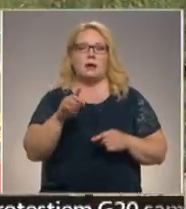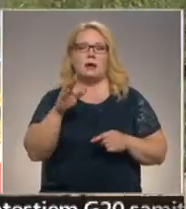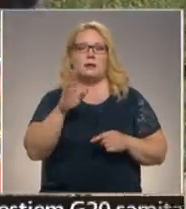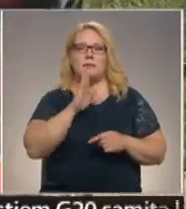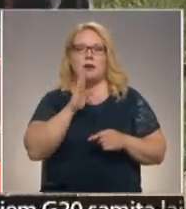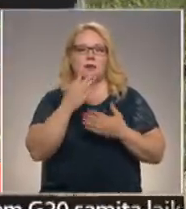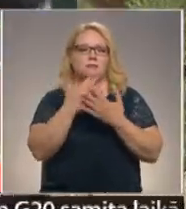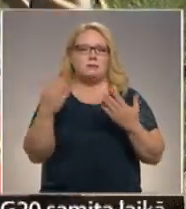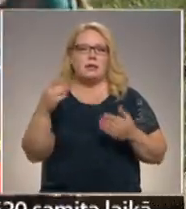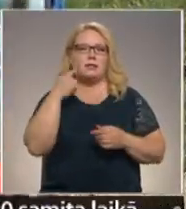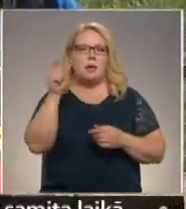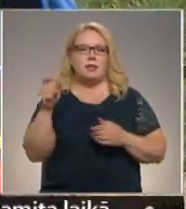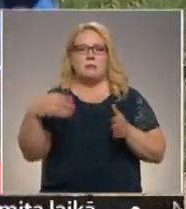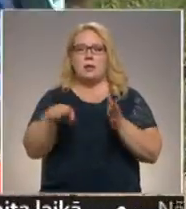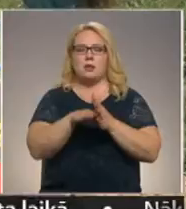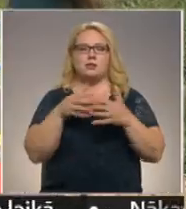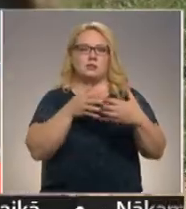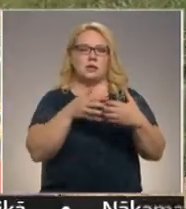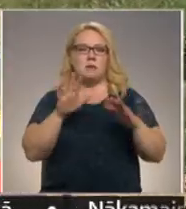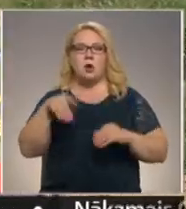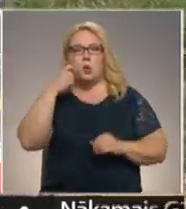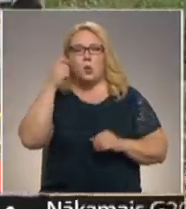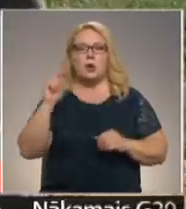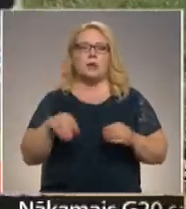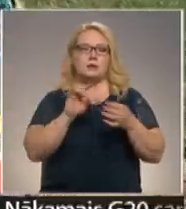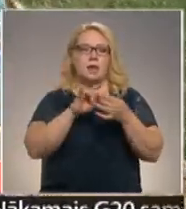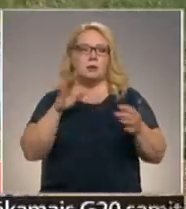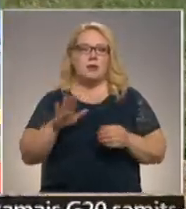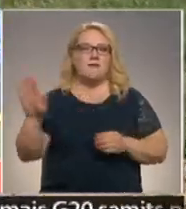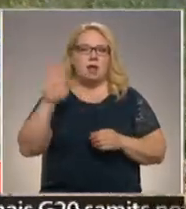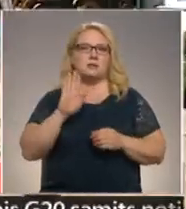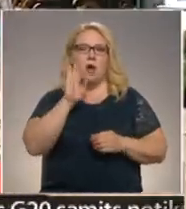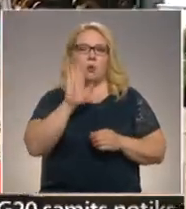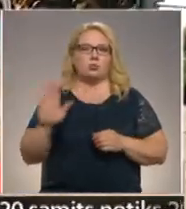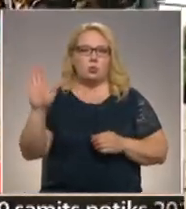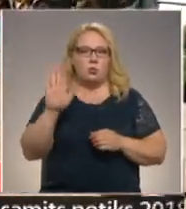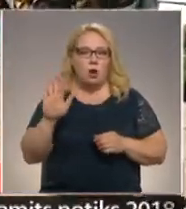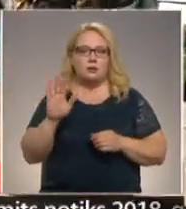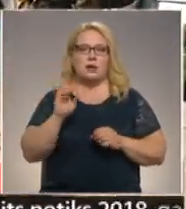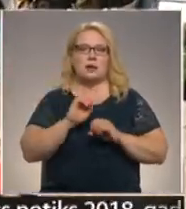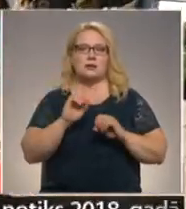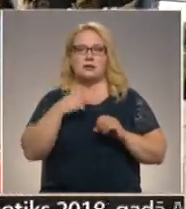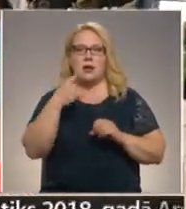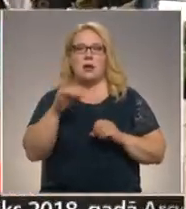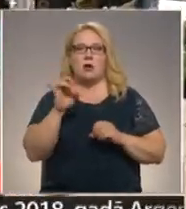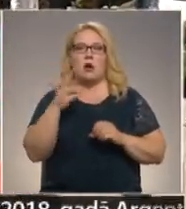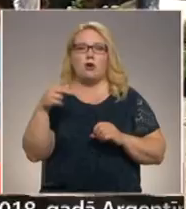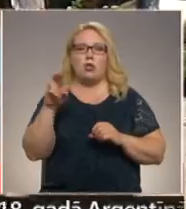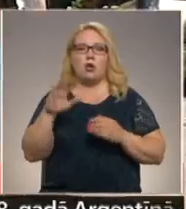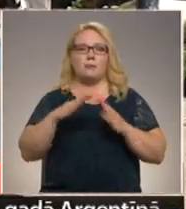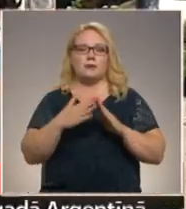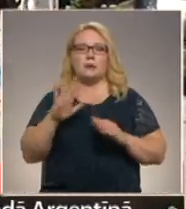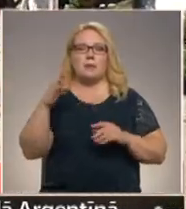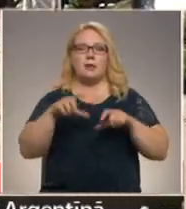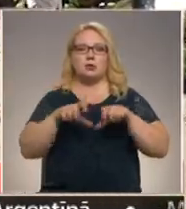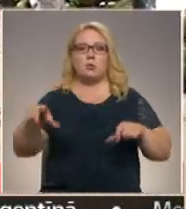Kristīnas un Sofijas tēti piedalījušies cīņās par Ukrainas neatkarību valsts austrumos. Kā stāsta Gorodokpilsētas piektās skolas